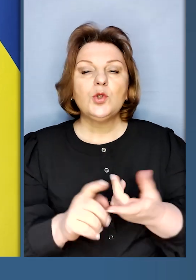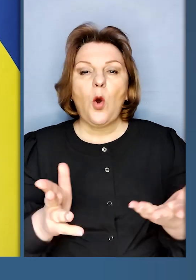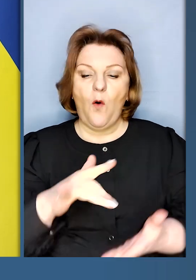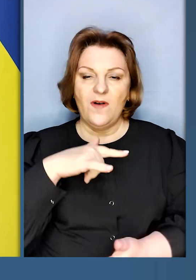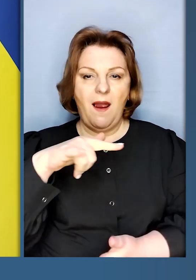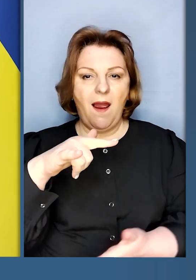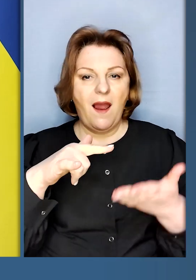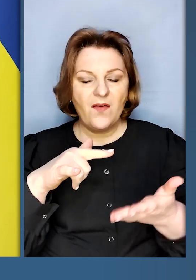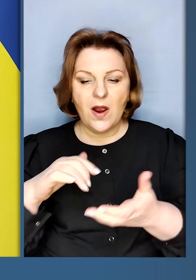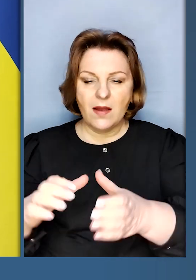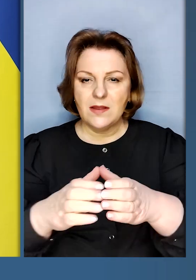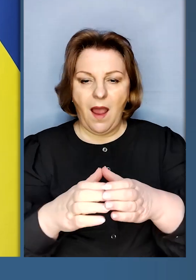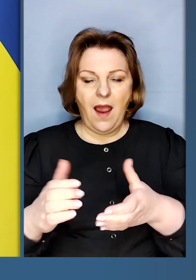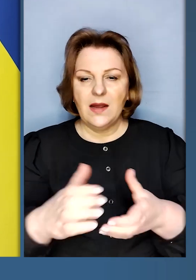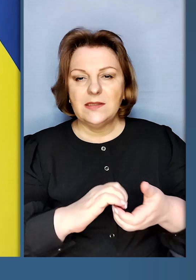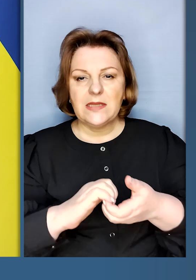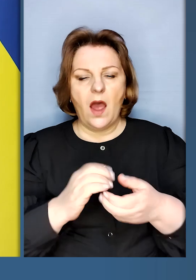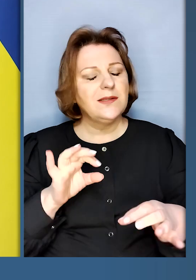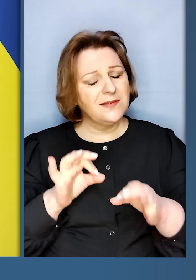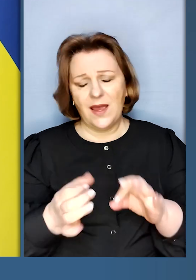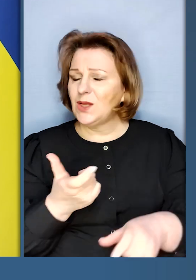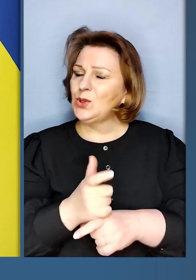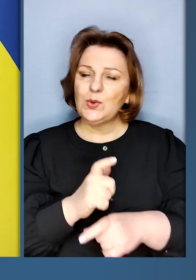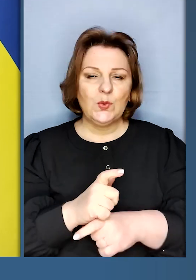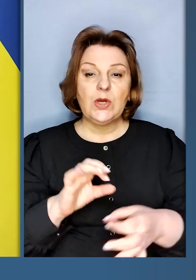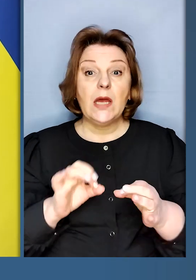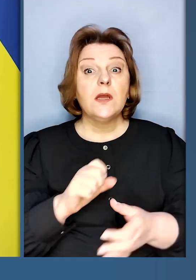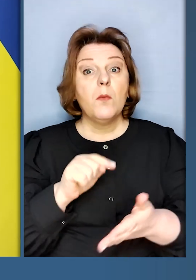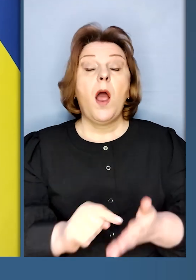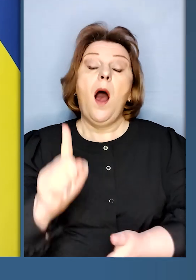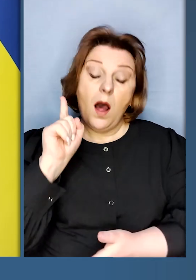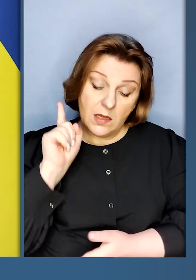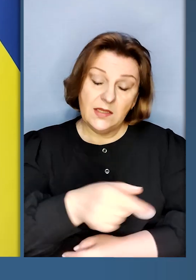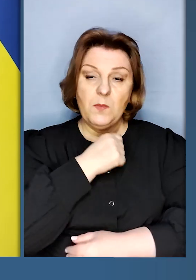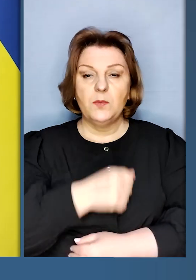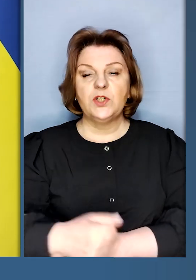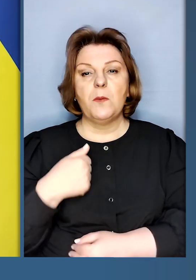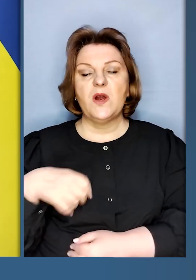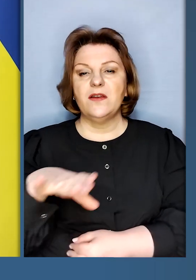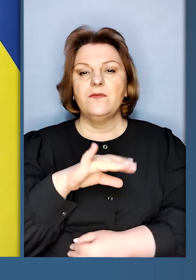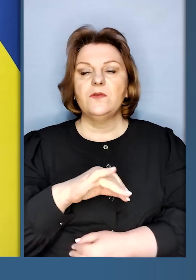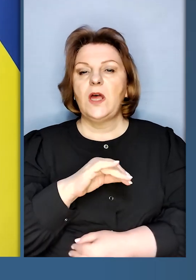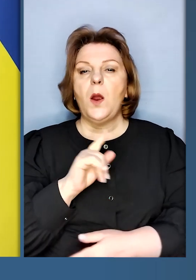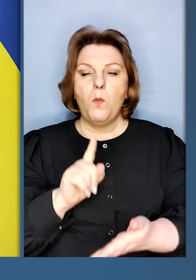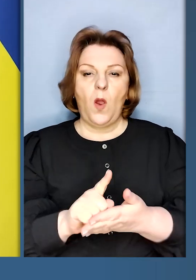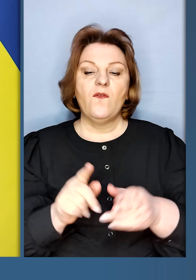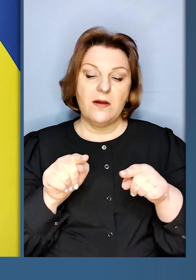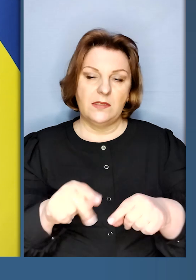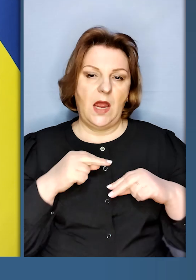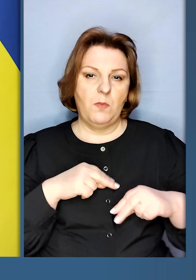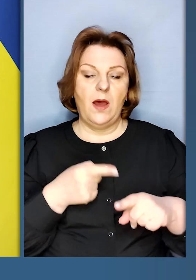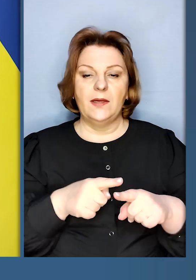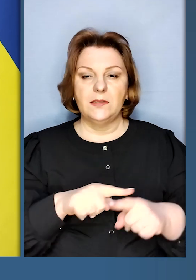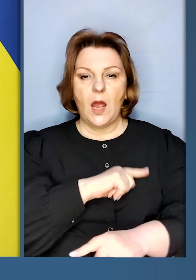авіаційної коаліції. Це складне, дуже складне питання. Але тим не менш, ми всі повинні над цим працювати.